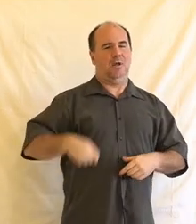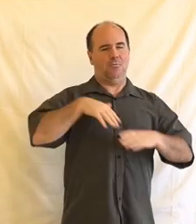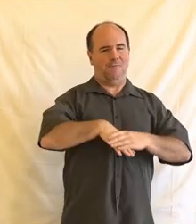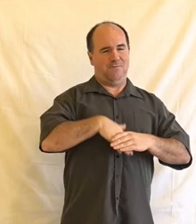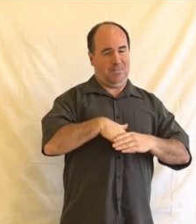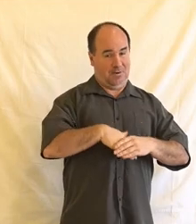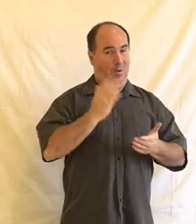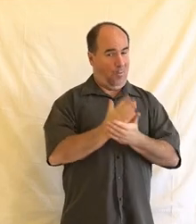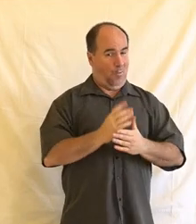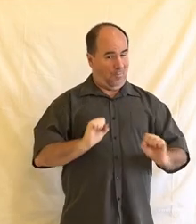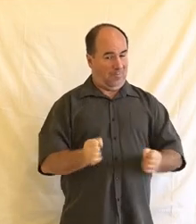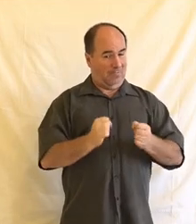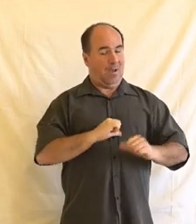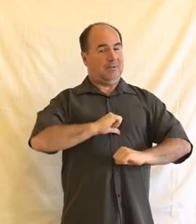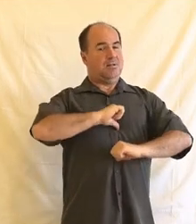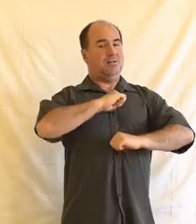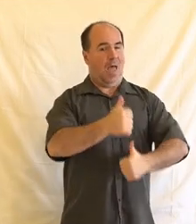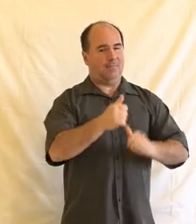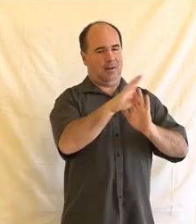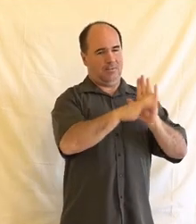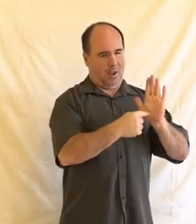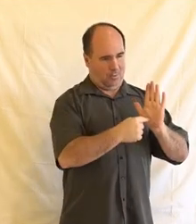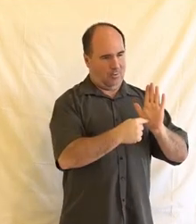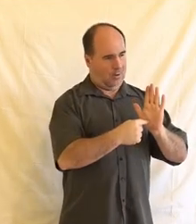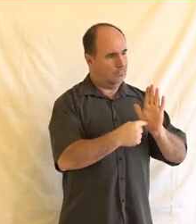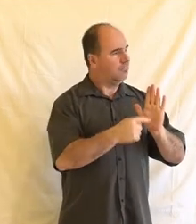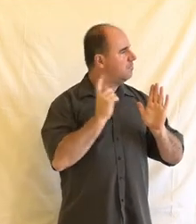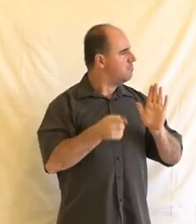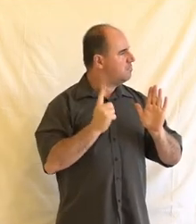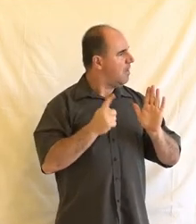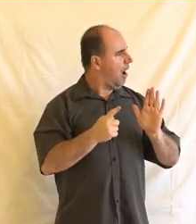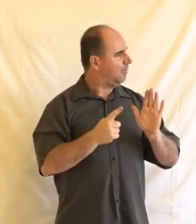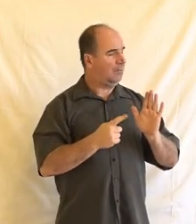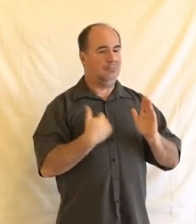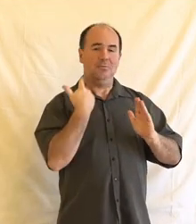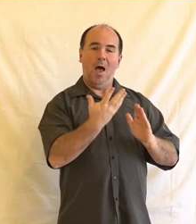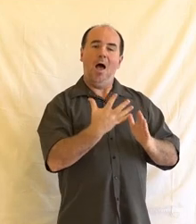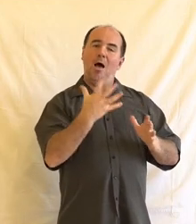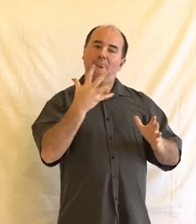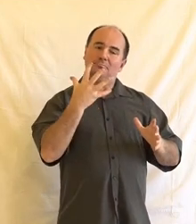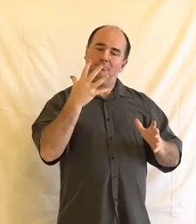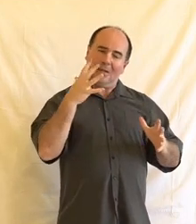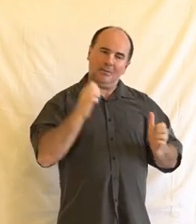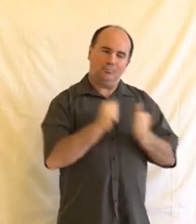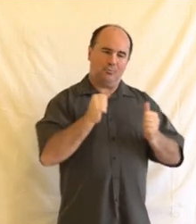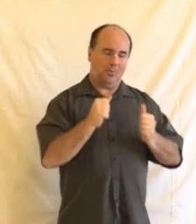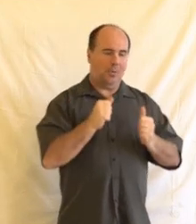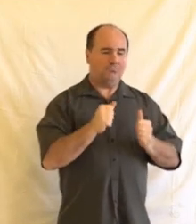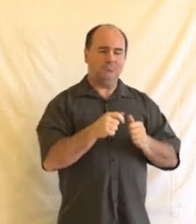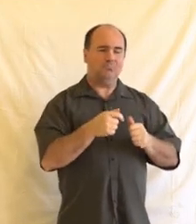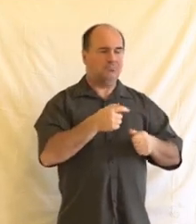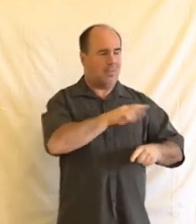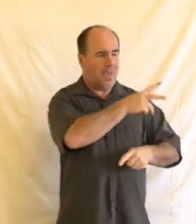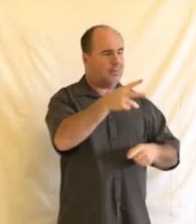zákona, který má zajistit možnost ministerstvu vnitra rozhodnout o tom, že je potřeba zablokovat přístup k určité